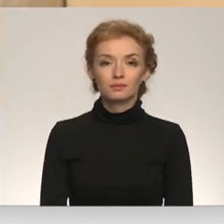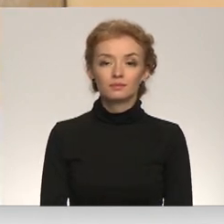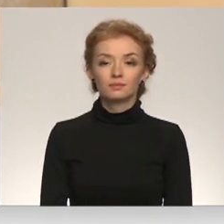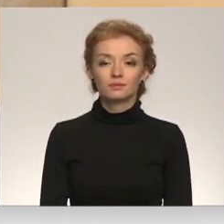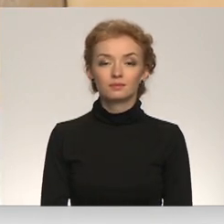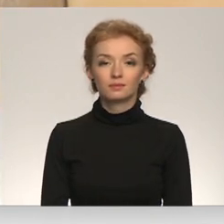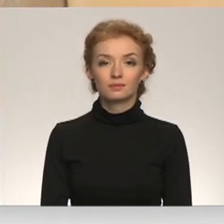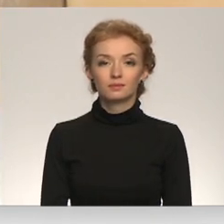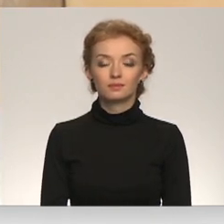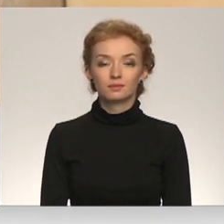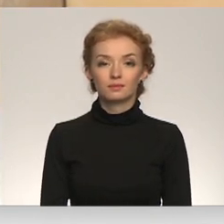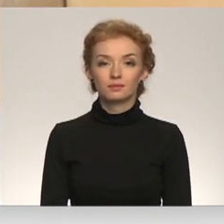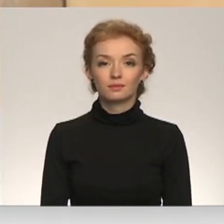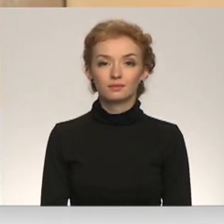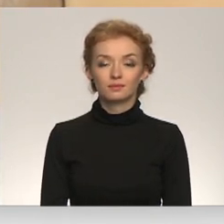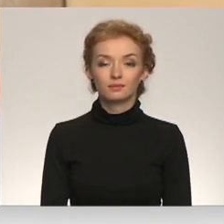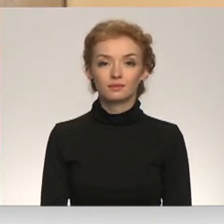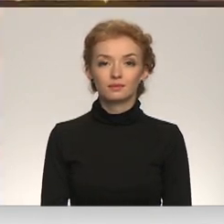Daņļevičs, Vidotāgubas televīzija.